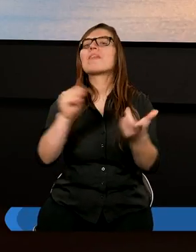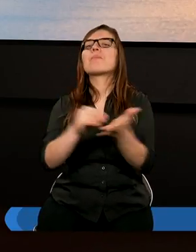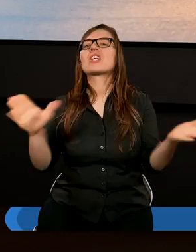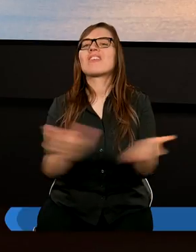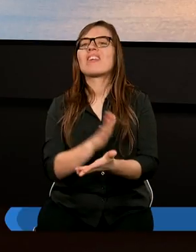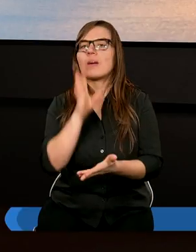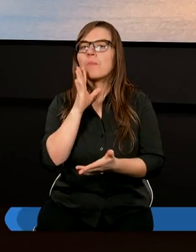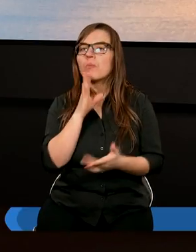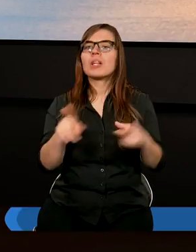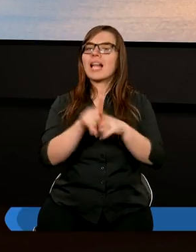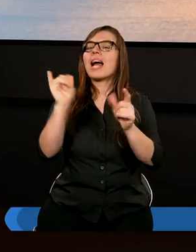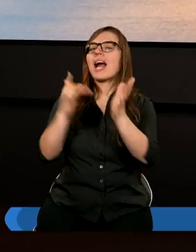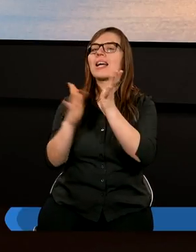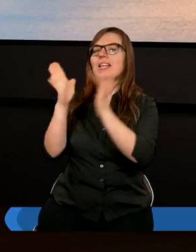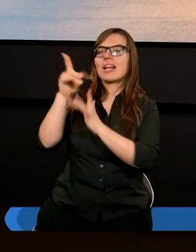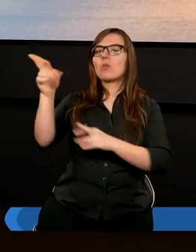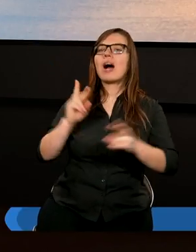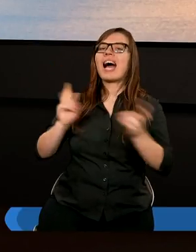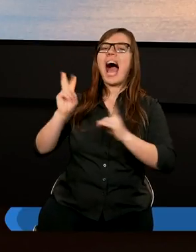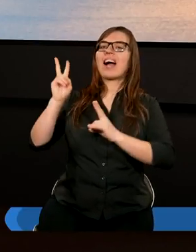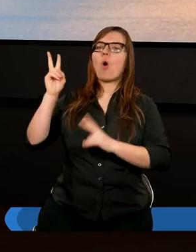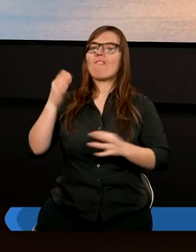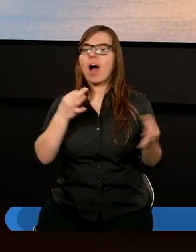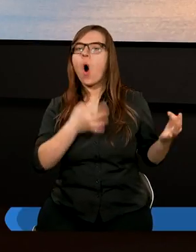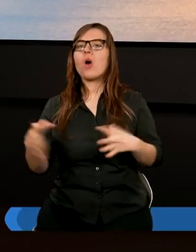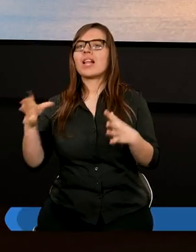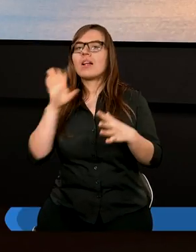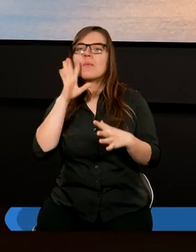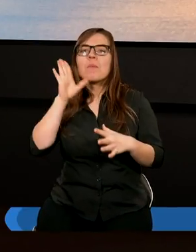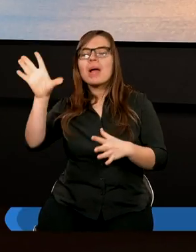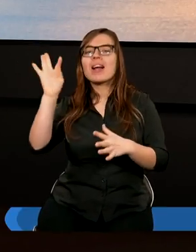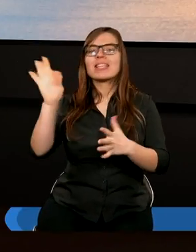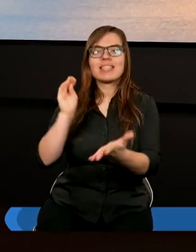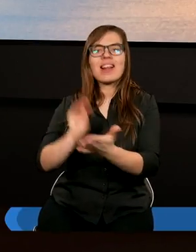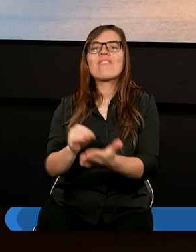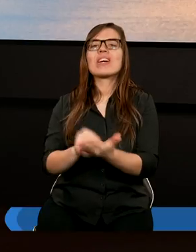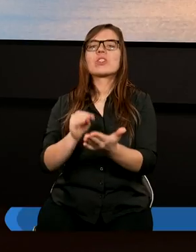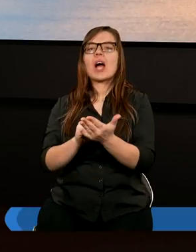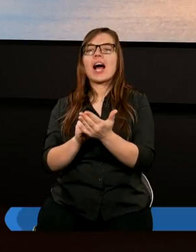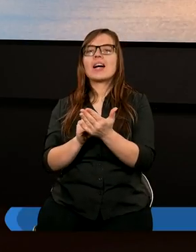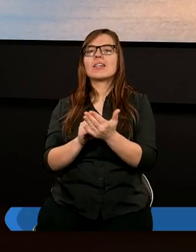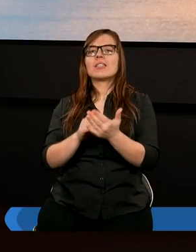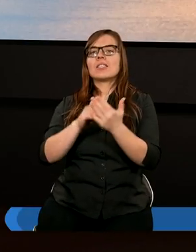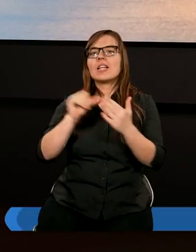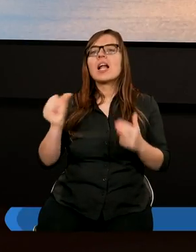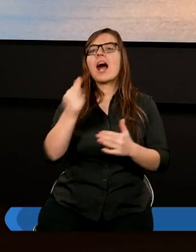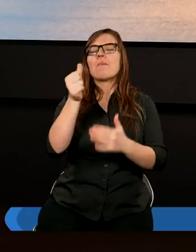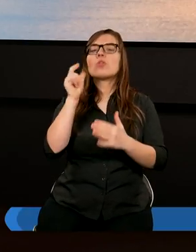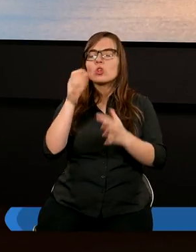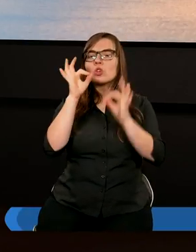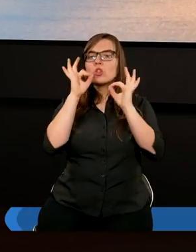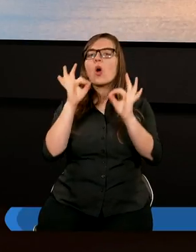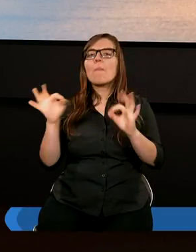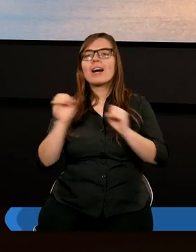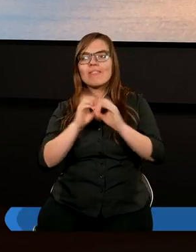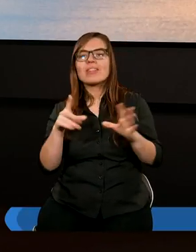Czy to tak Jezus reagował, że miał taki zwyczaj? No i co byśmy powiedzieli? Dobre to